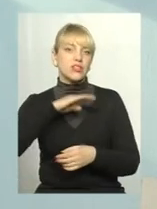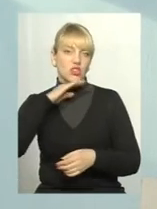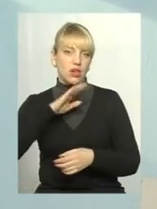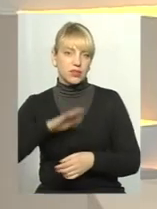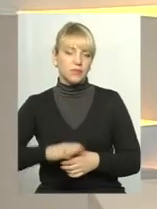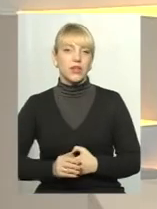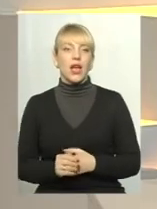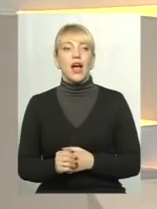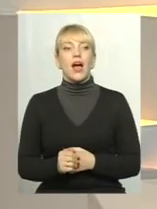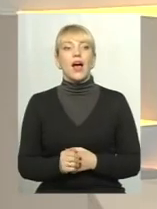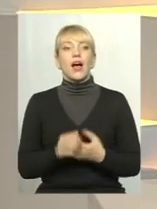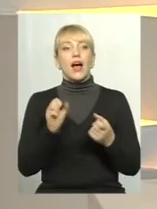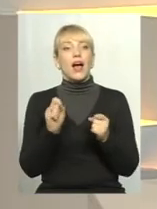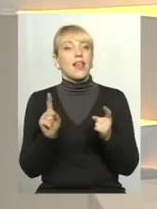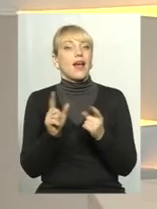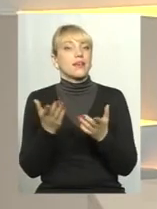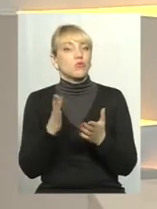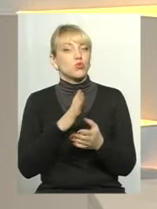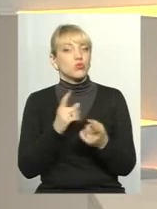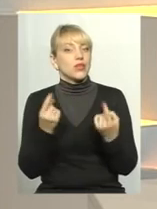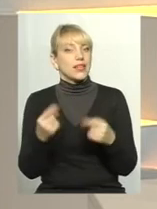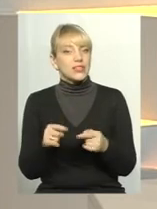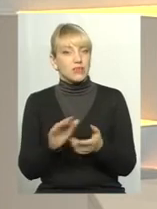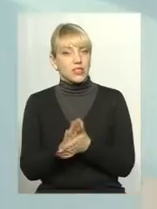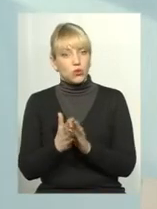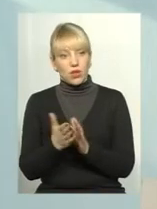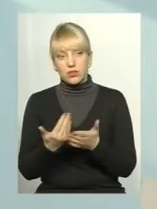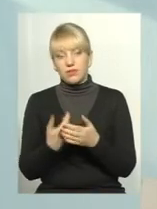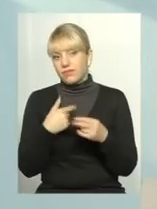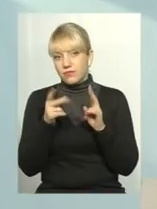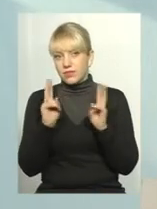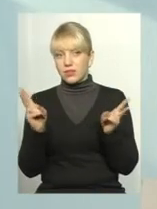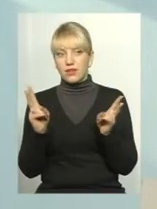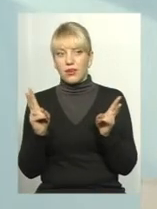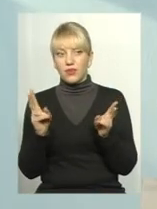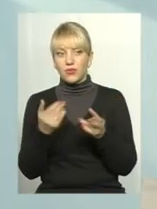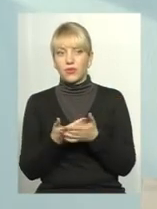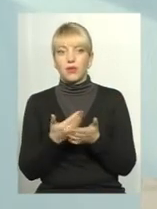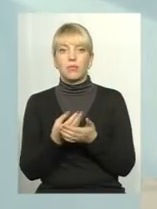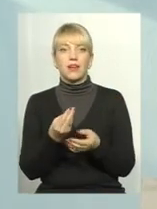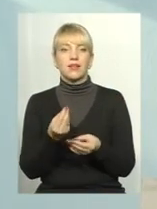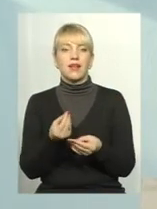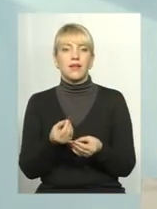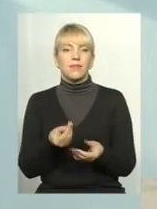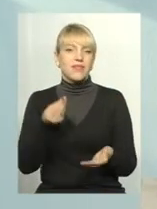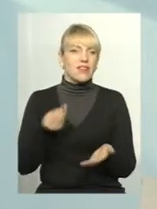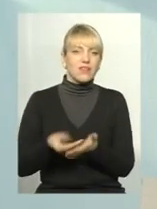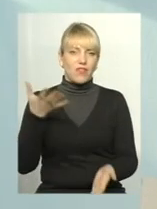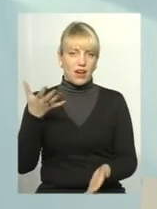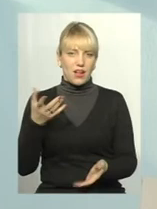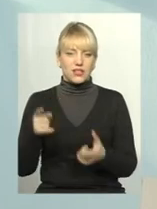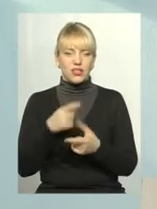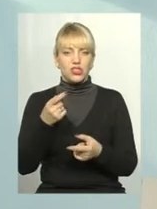А які можуть бути кризові ситуації? Ну, я не знаю. Інфляція, падіння